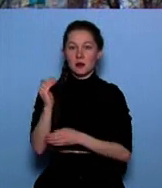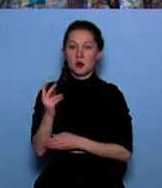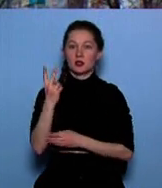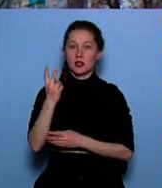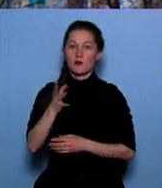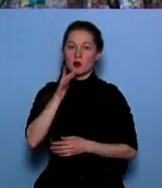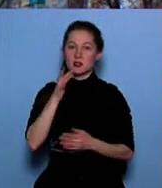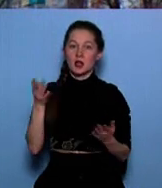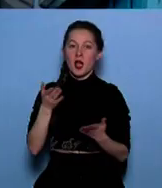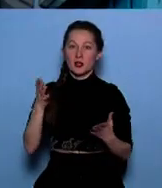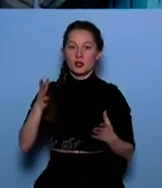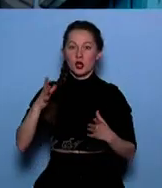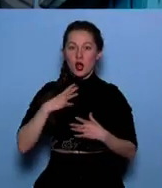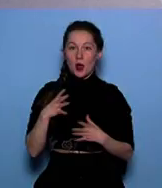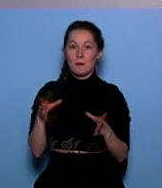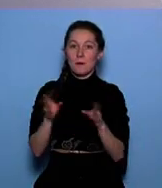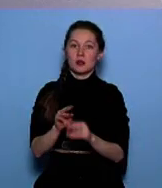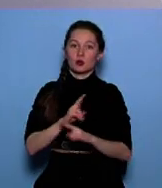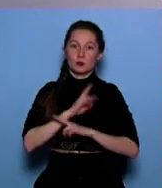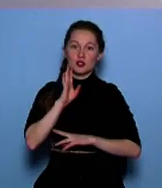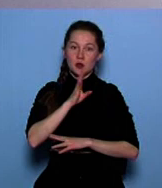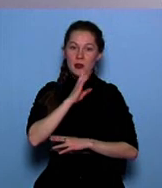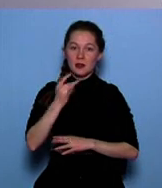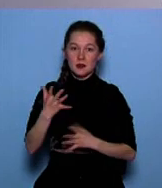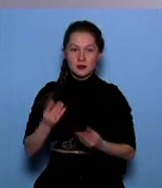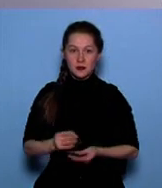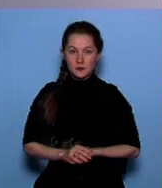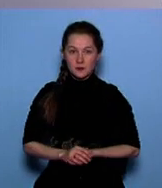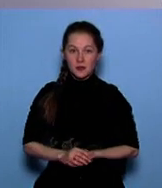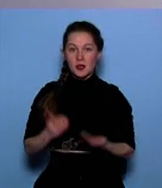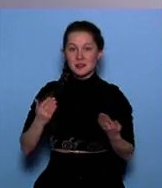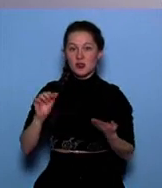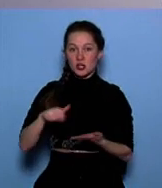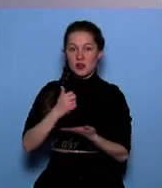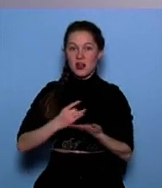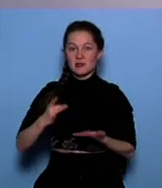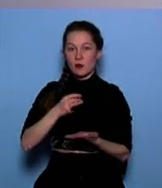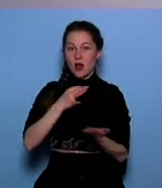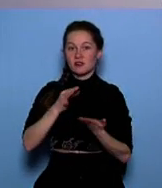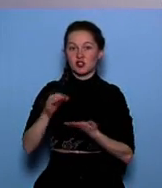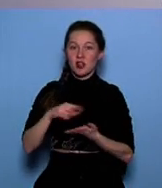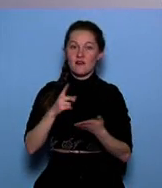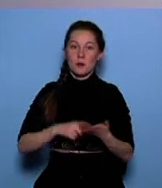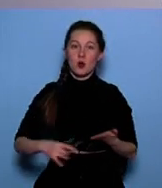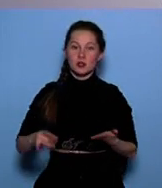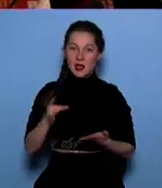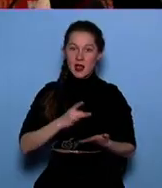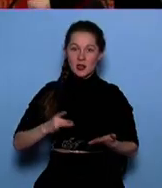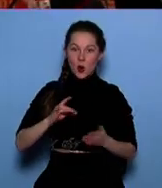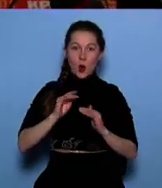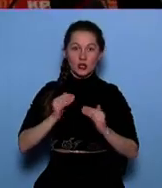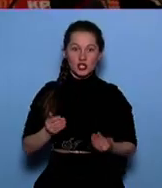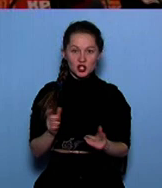дней провёл рядом с умершей матерью. А сегодня глава республики отвечал на вопросы жителей региона. В эфире